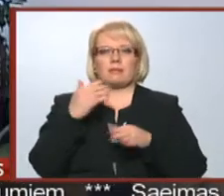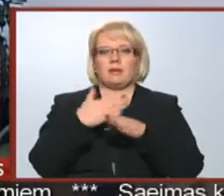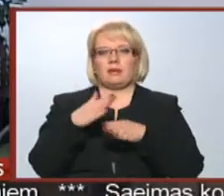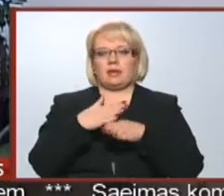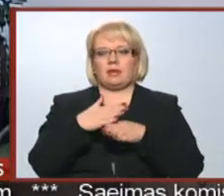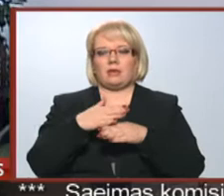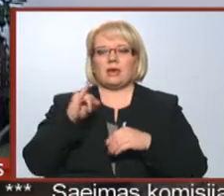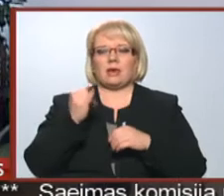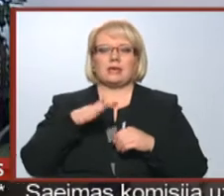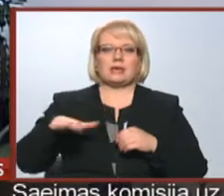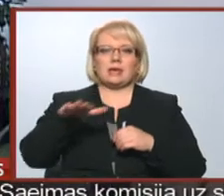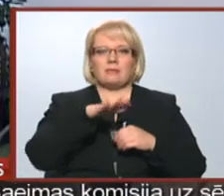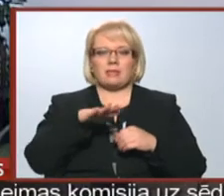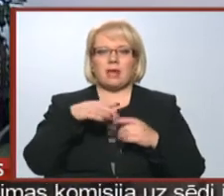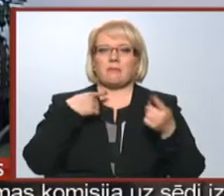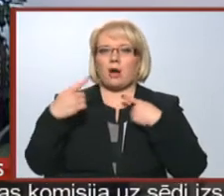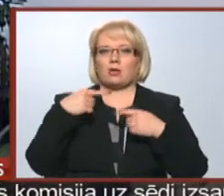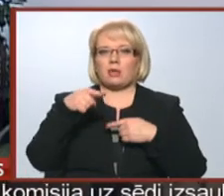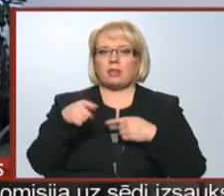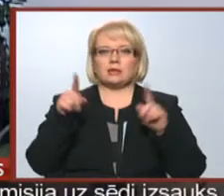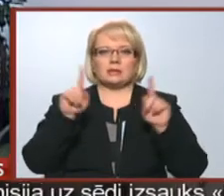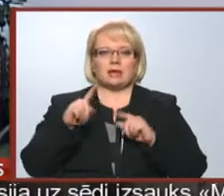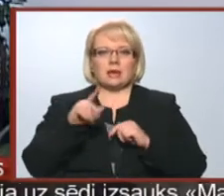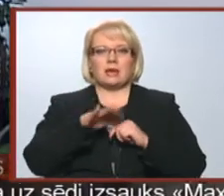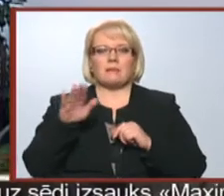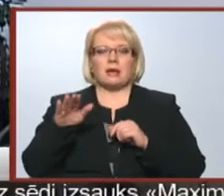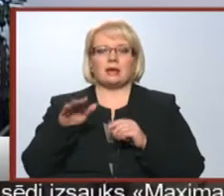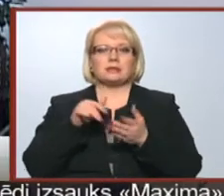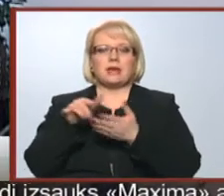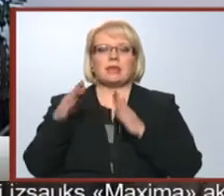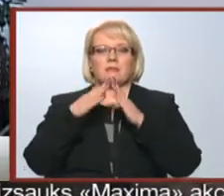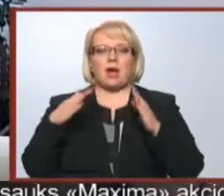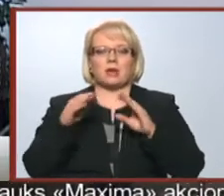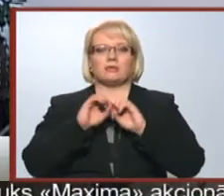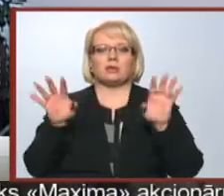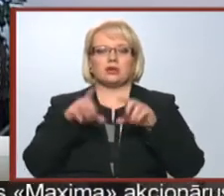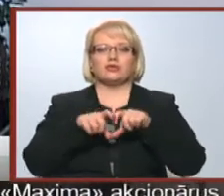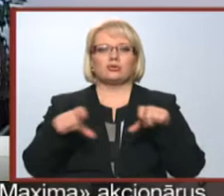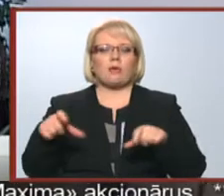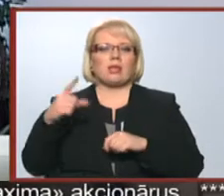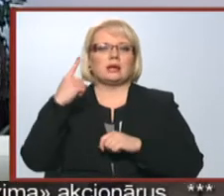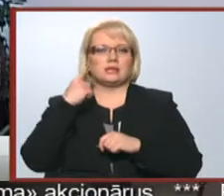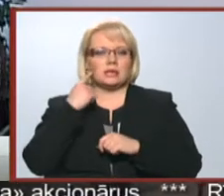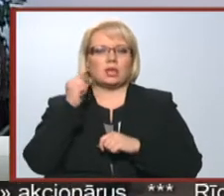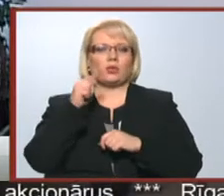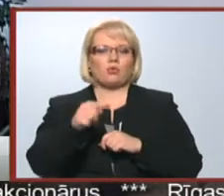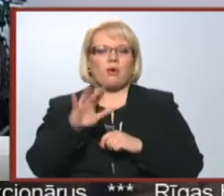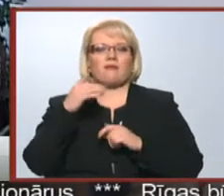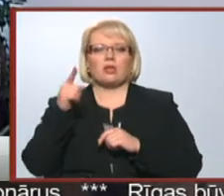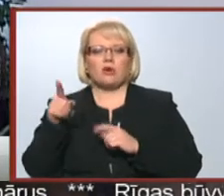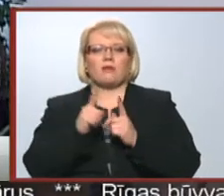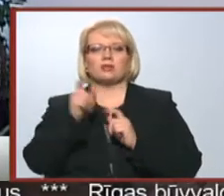Ja viņa ģimenei pārunās tās lietas, ja bērns aiziet mājās un viņš stāst skolā, viņš ir dzirdējis to, vai